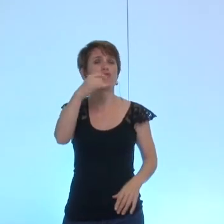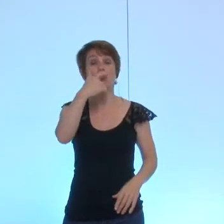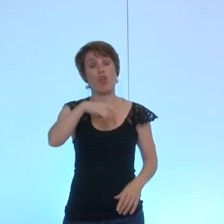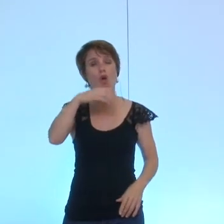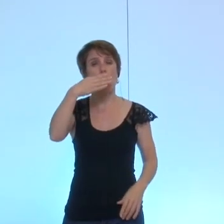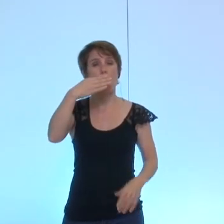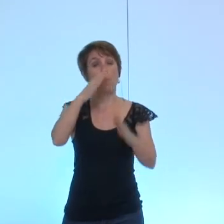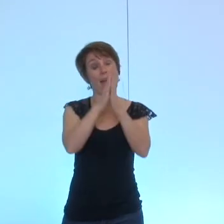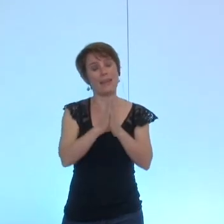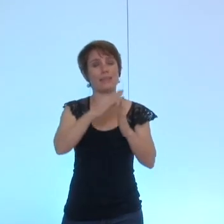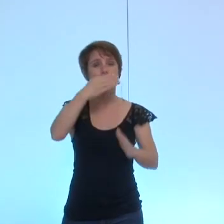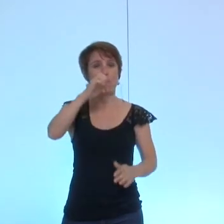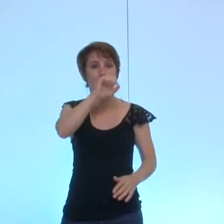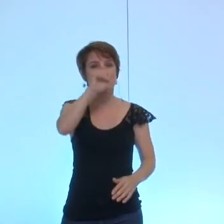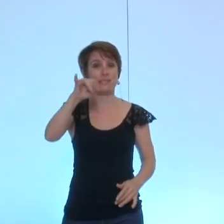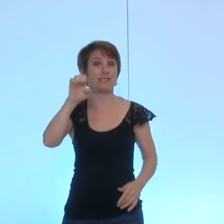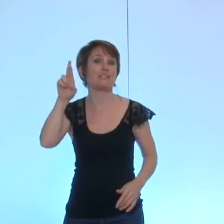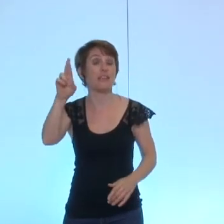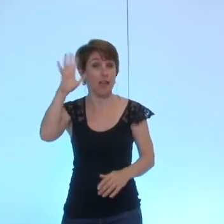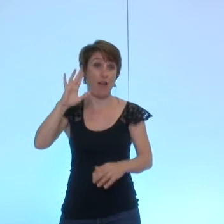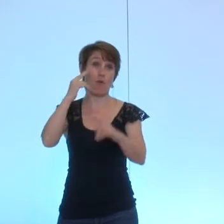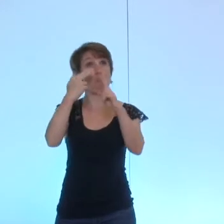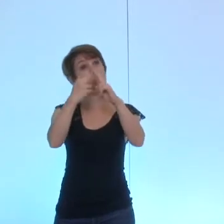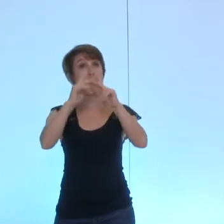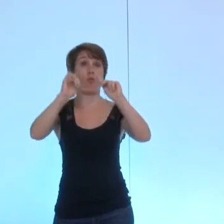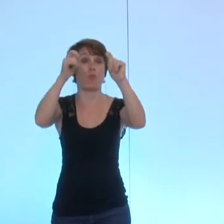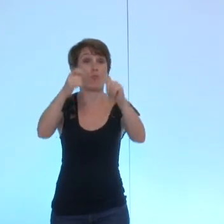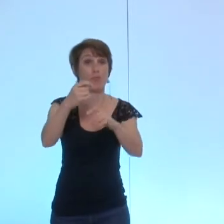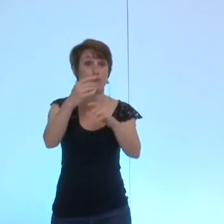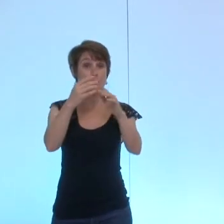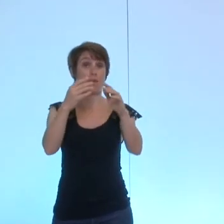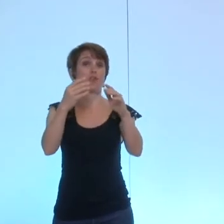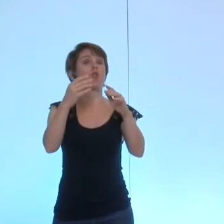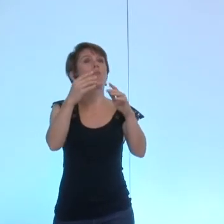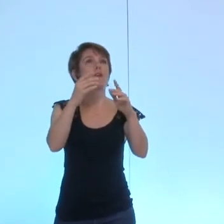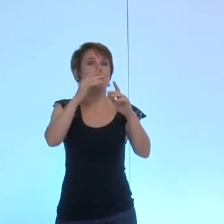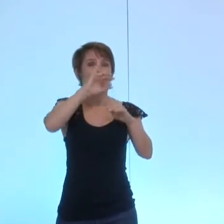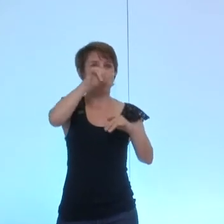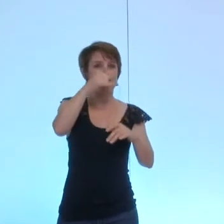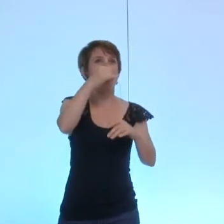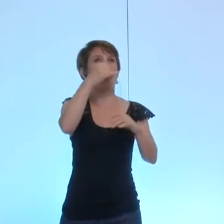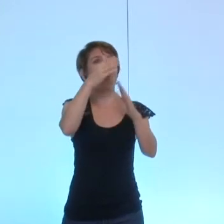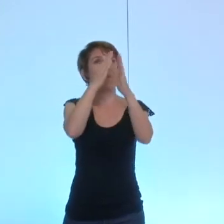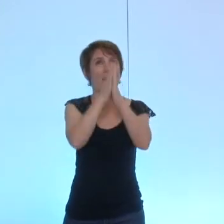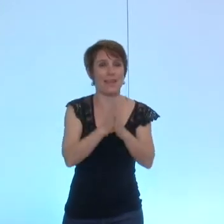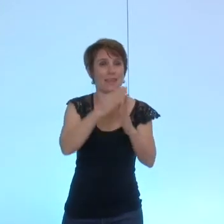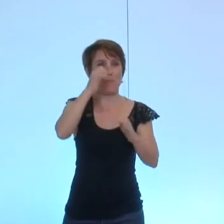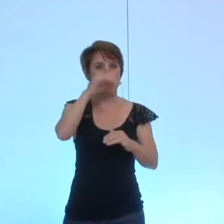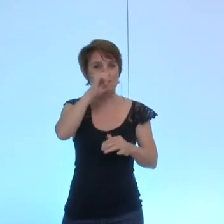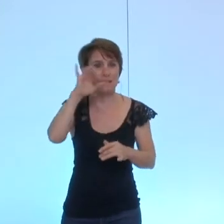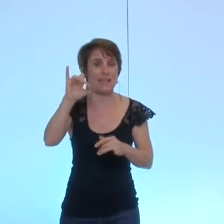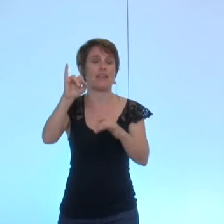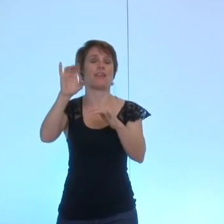alors évidemment si si si c'est pas moi qui l'ai inventé Jean-Marie Messier maître du monde ça faisait 6M et donc les gens le surnommaient